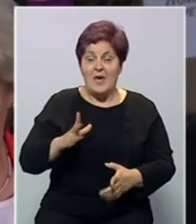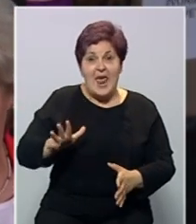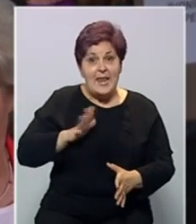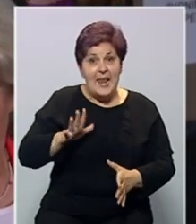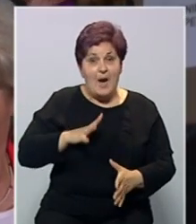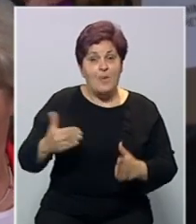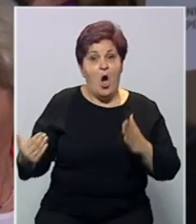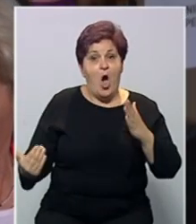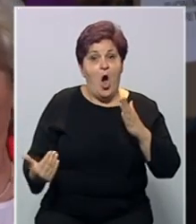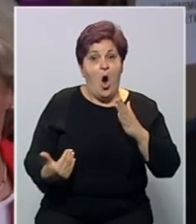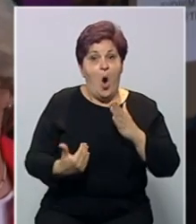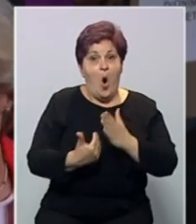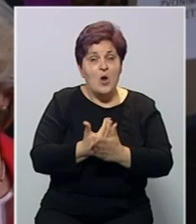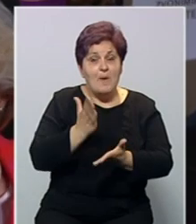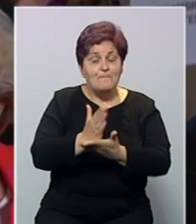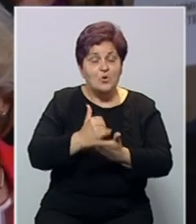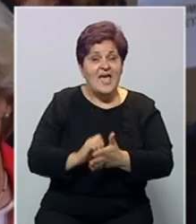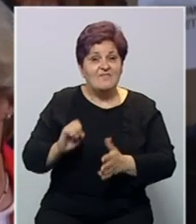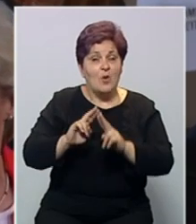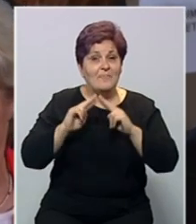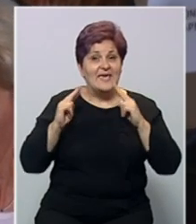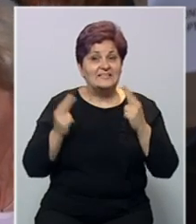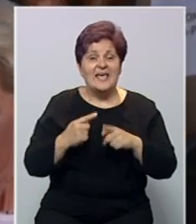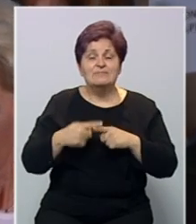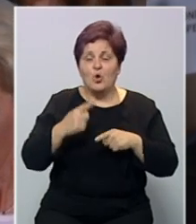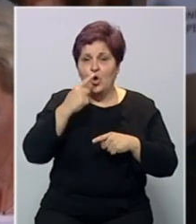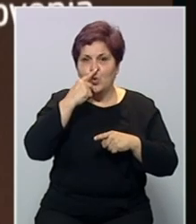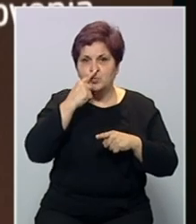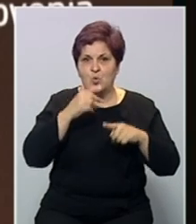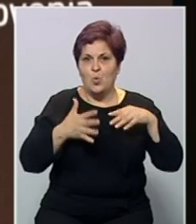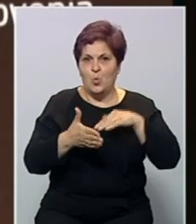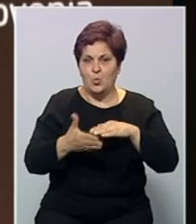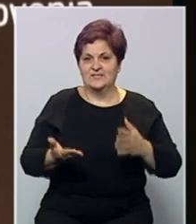opasnost od nove blokovske podjele Evrope i svijeta zbog ruskog utjecaja.